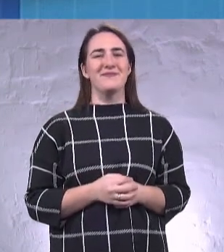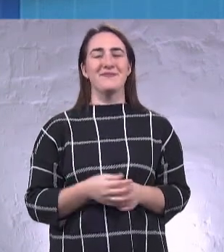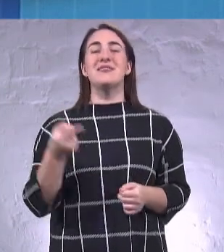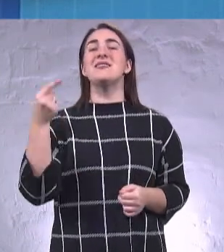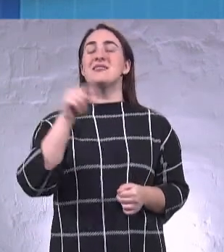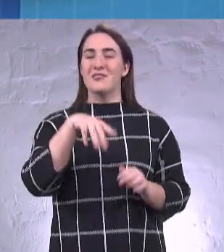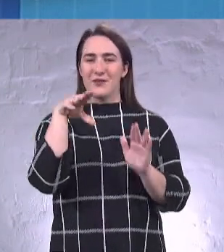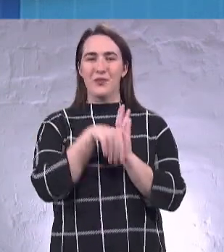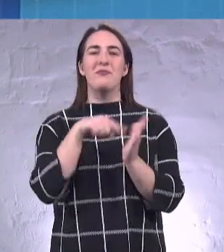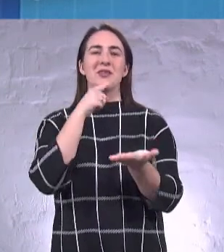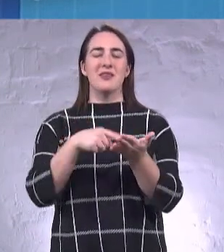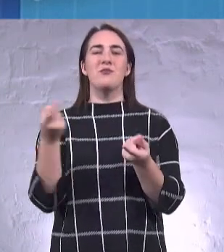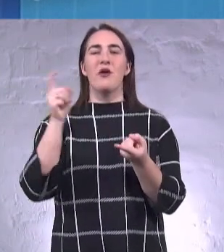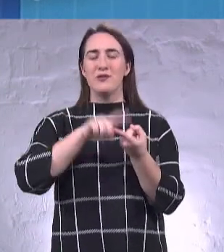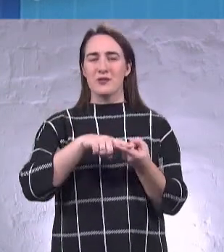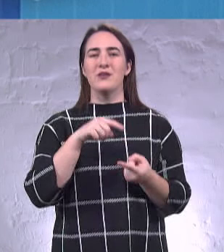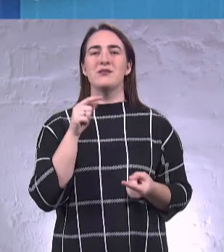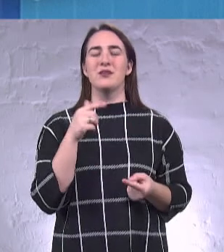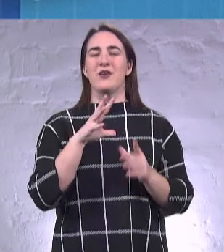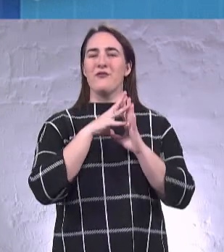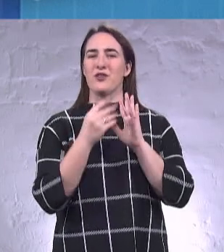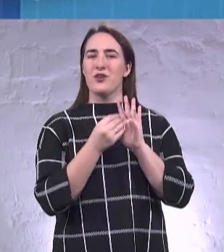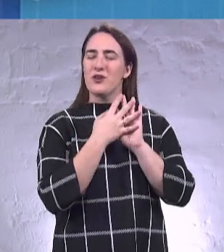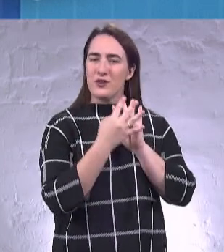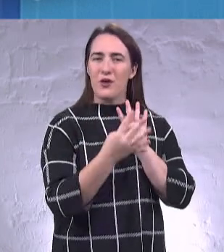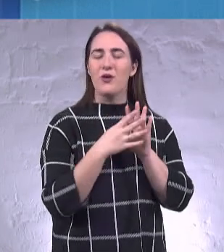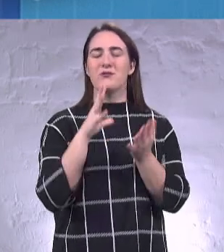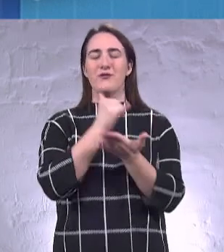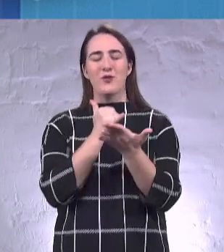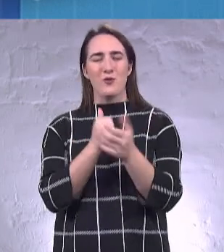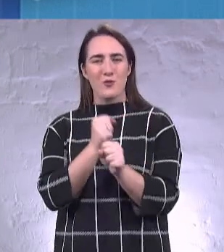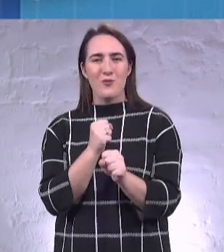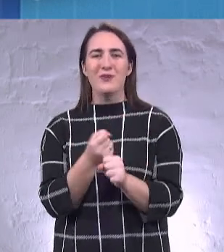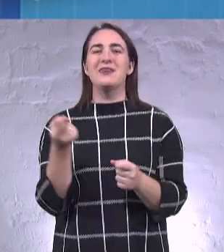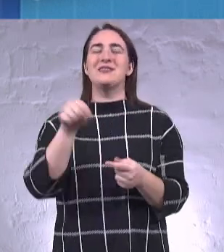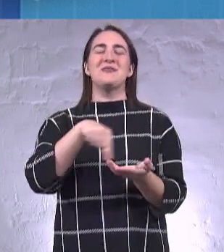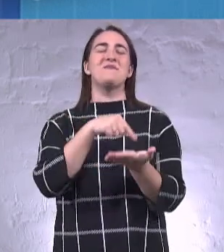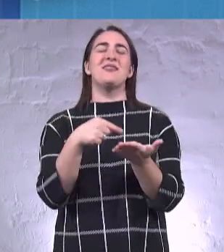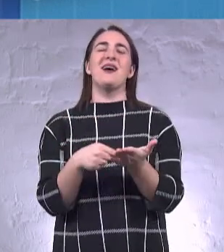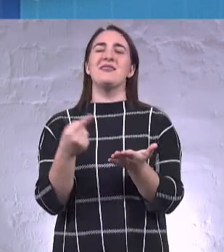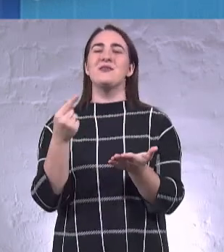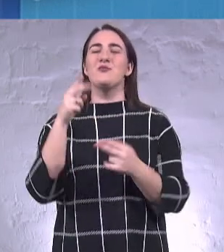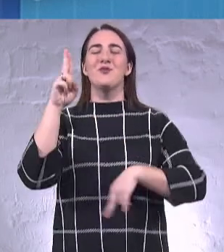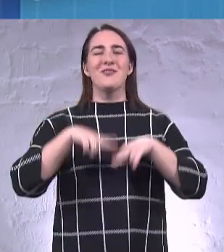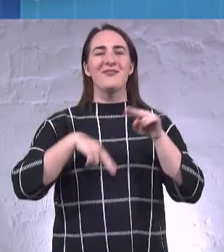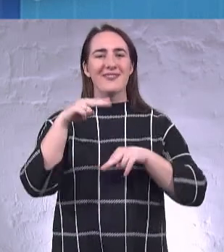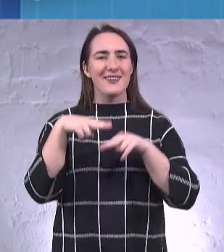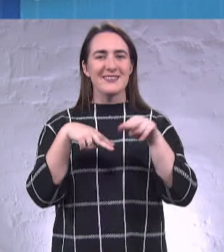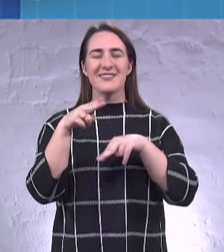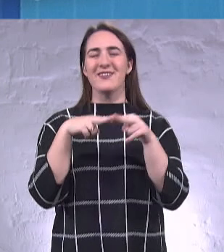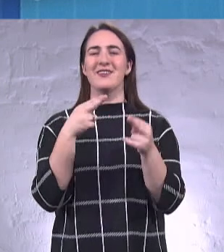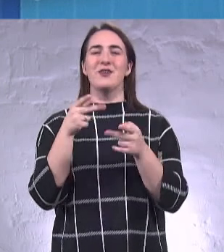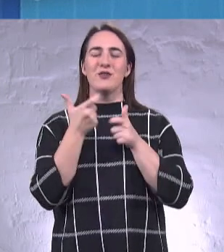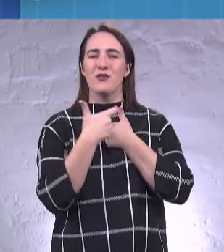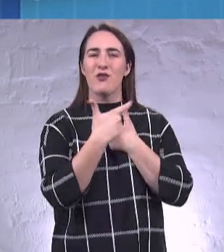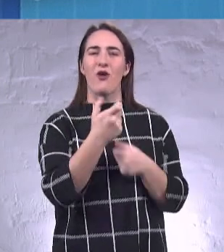і питання, пов'язані з виноградарством і виноробством. Це питання будівництва дороги